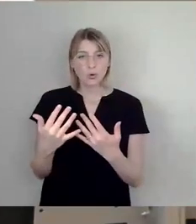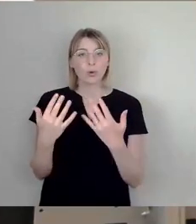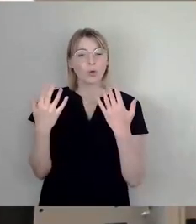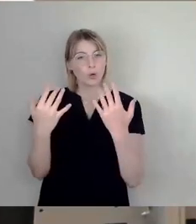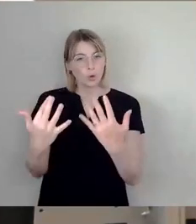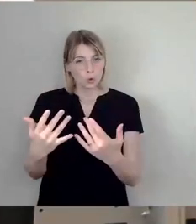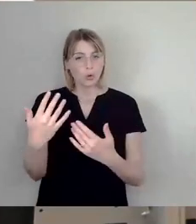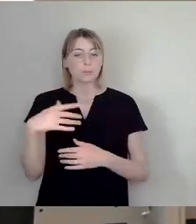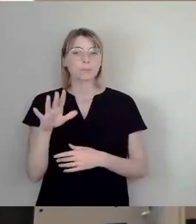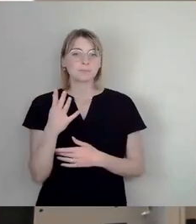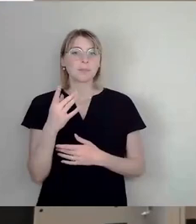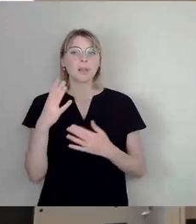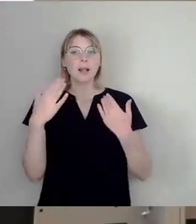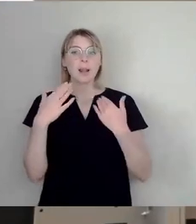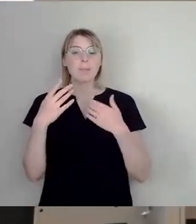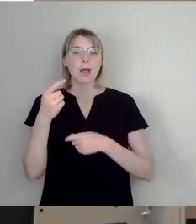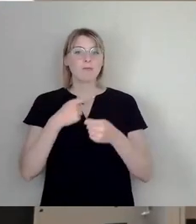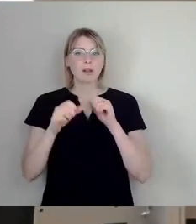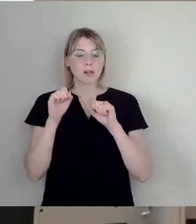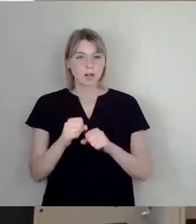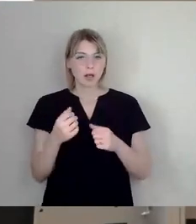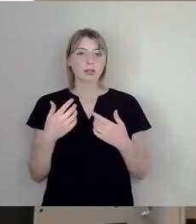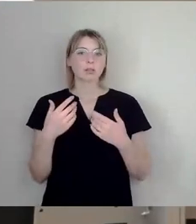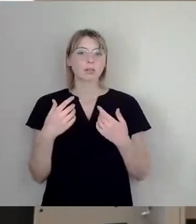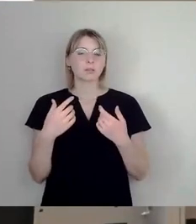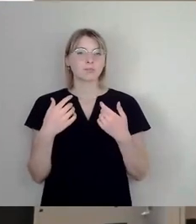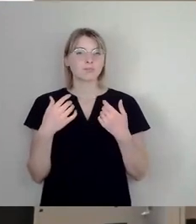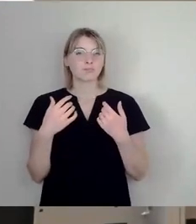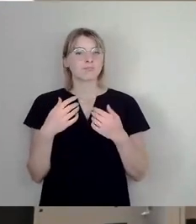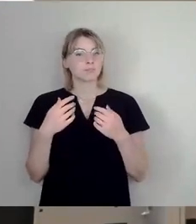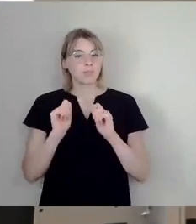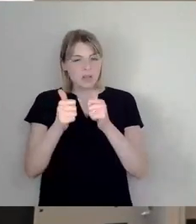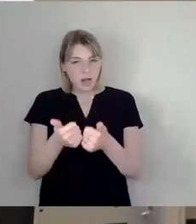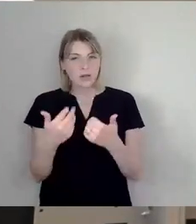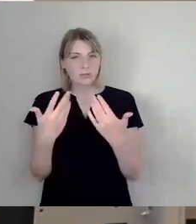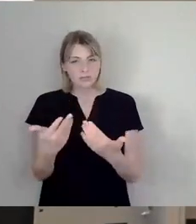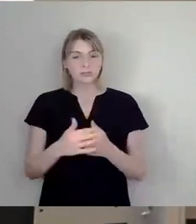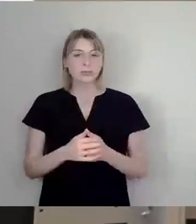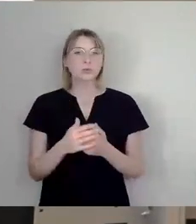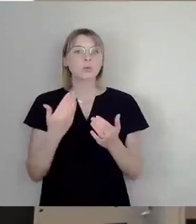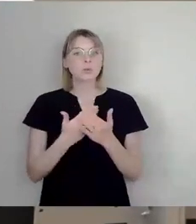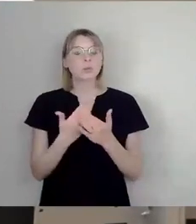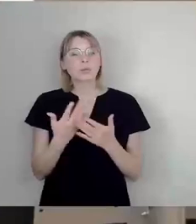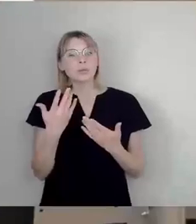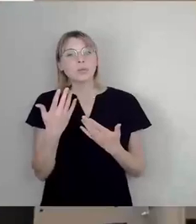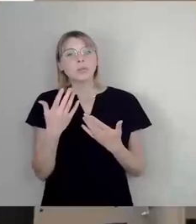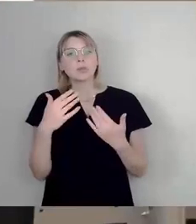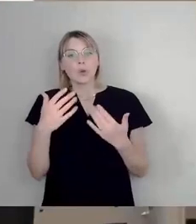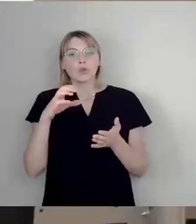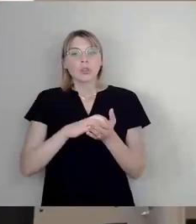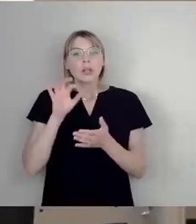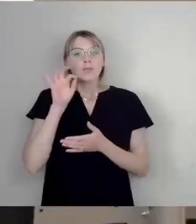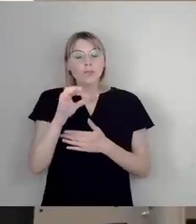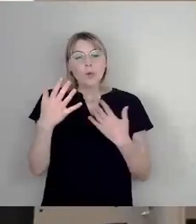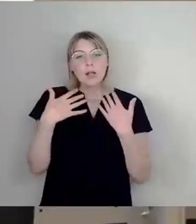entgegenwirken kann und das dem Stadtklima wirklich sehr guttun würde. Aber die CDU hat es